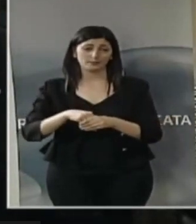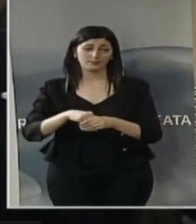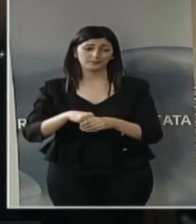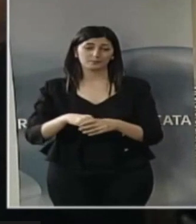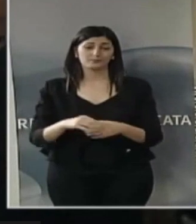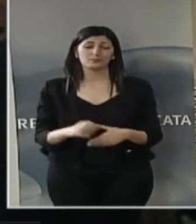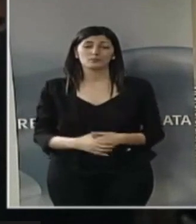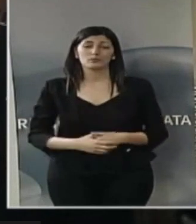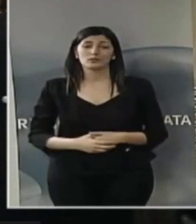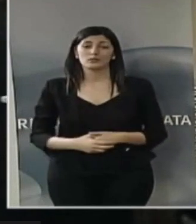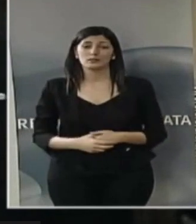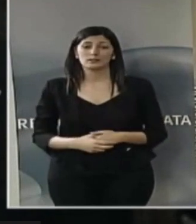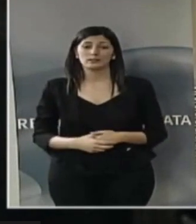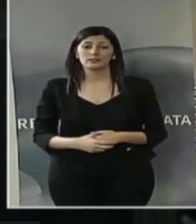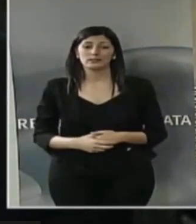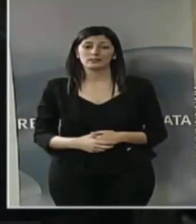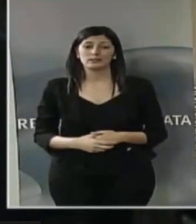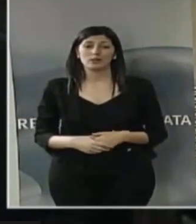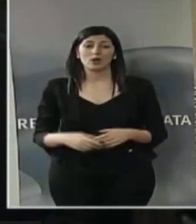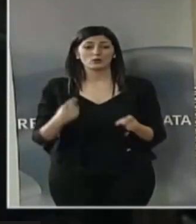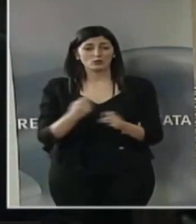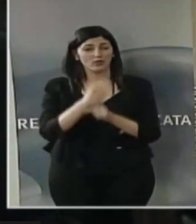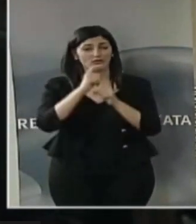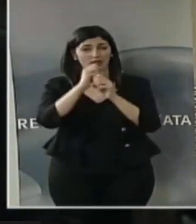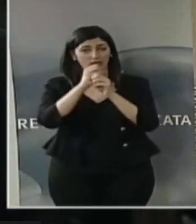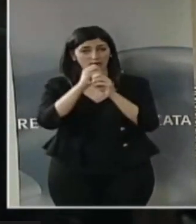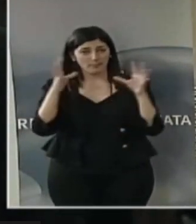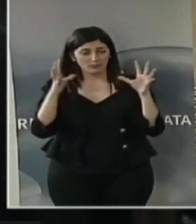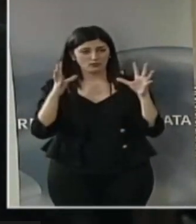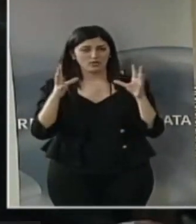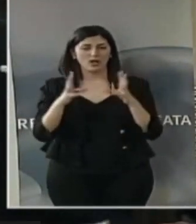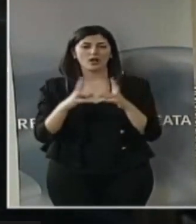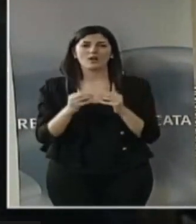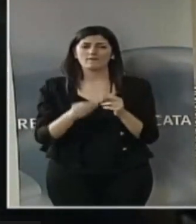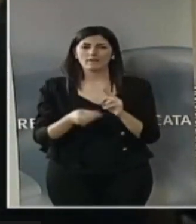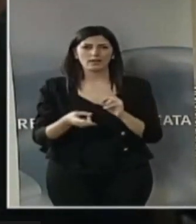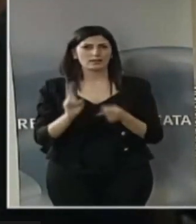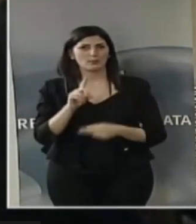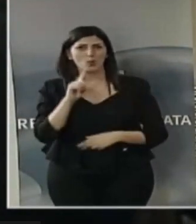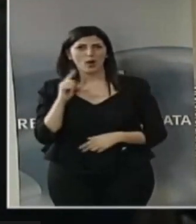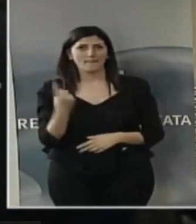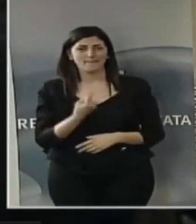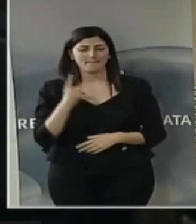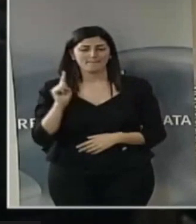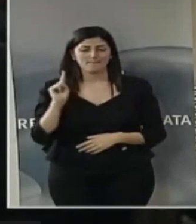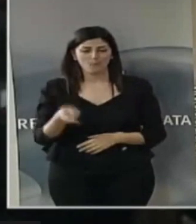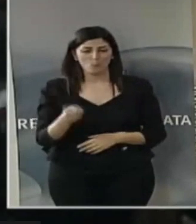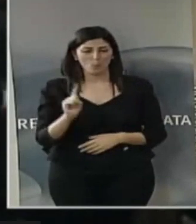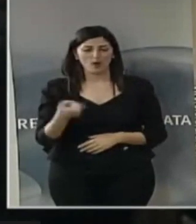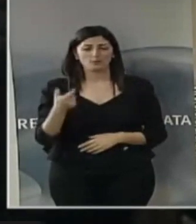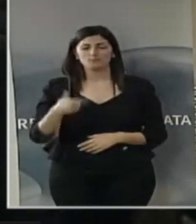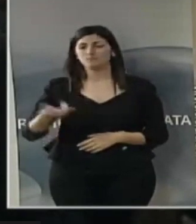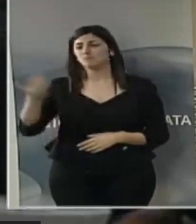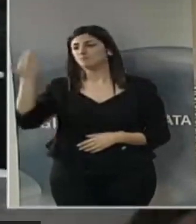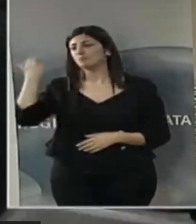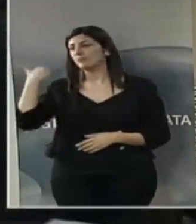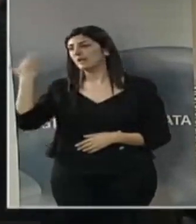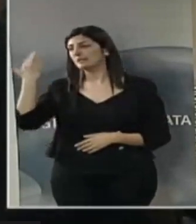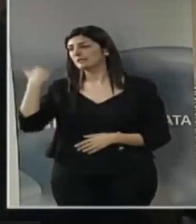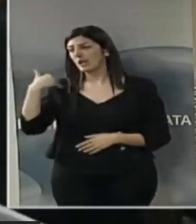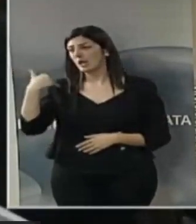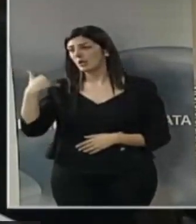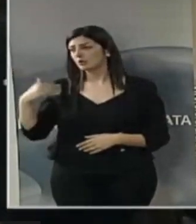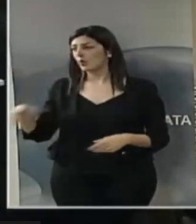cosa poter fare di più e di meglio in un'Alsia che soprattutto nel passato l'opposizione,